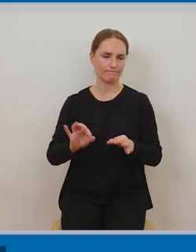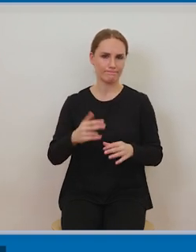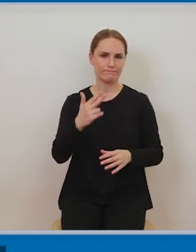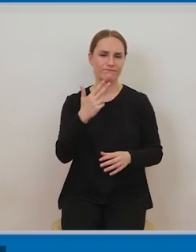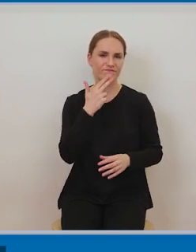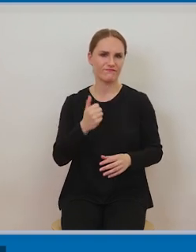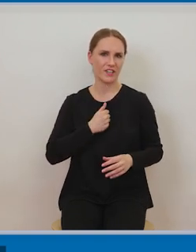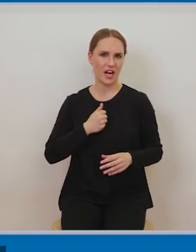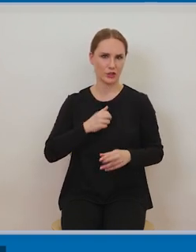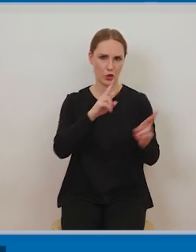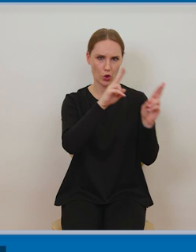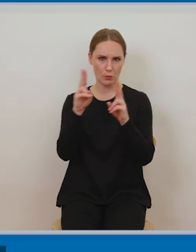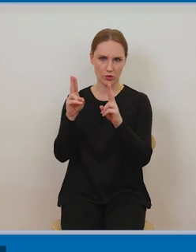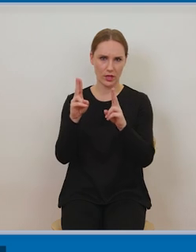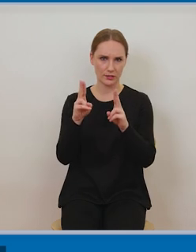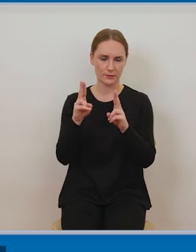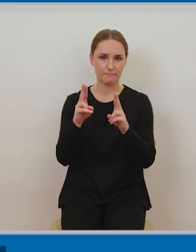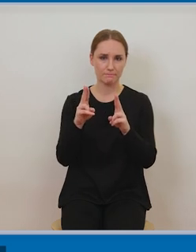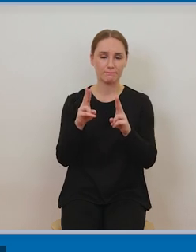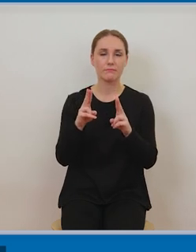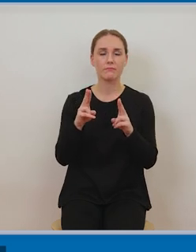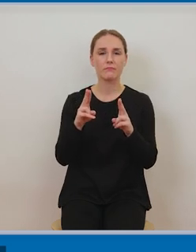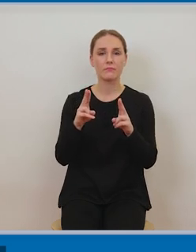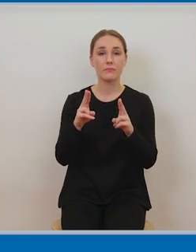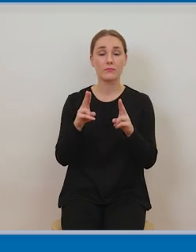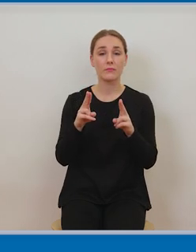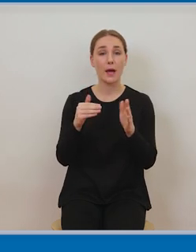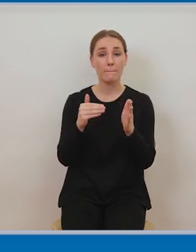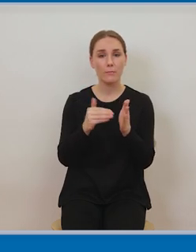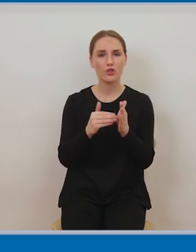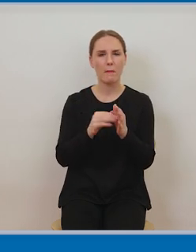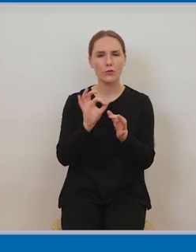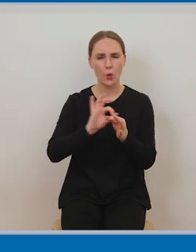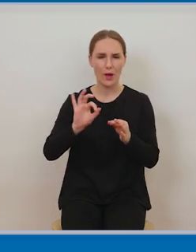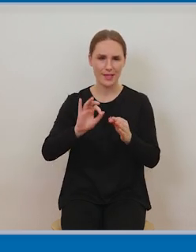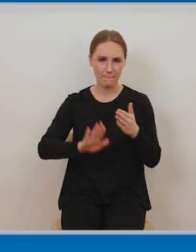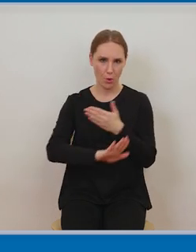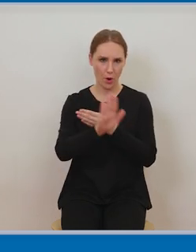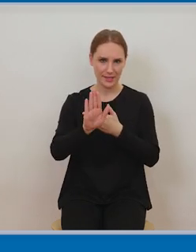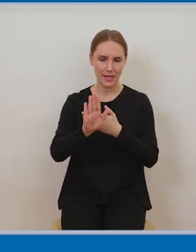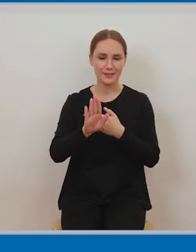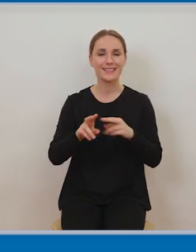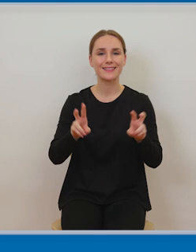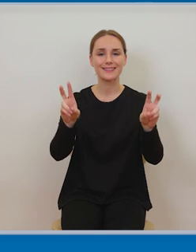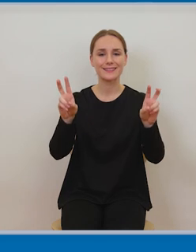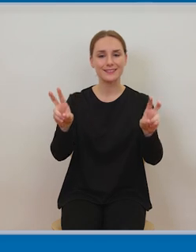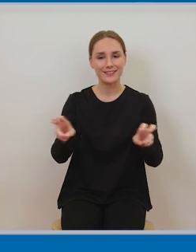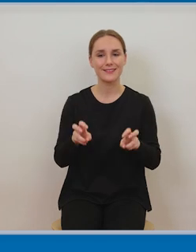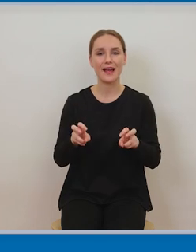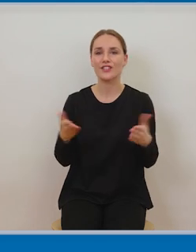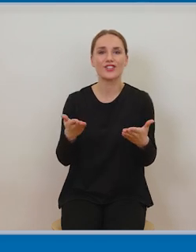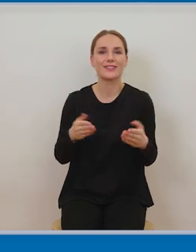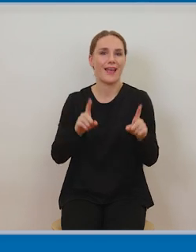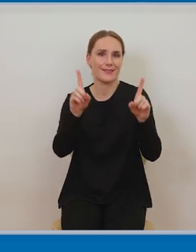zdjęciami innymi utworami które nie są stworzone przez nas tradycyjnie jeżeli